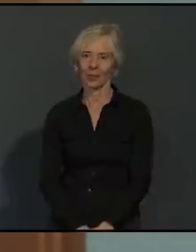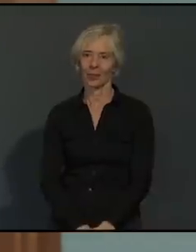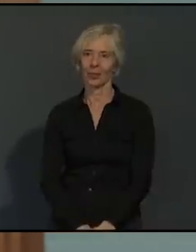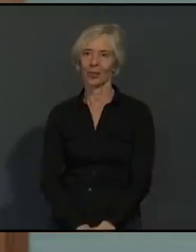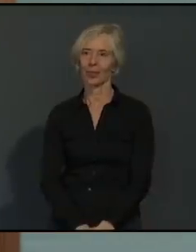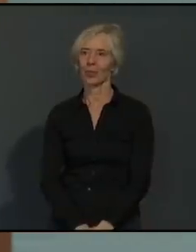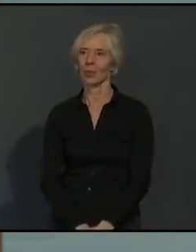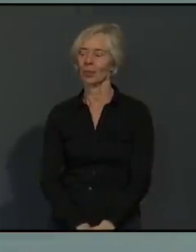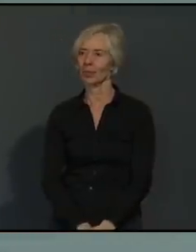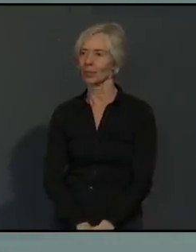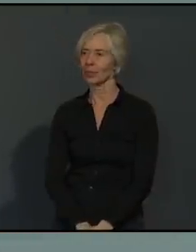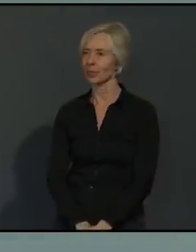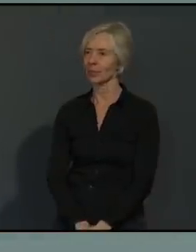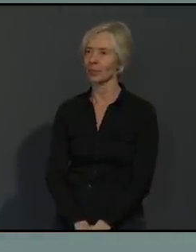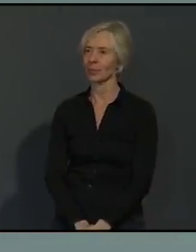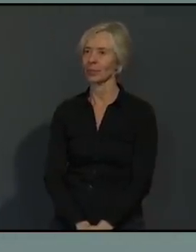ATV.